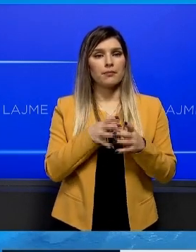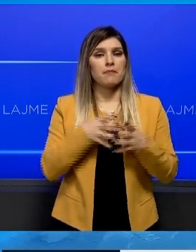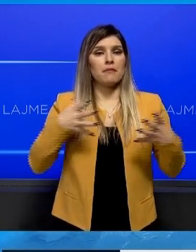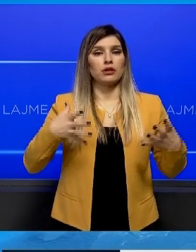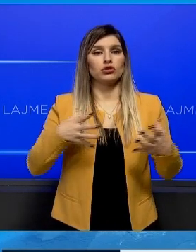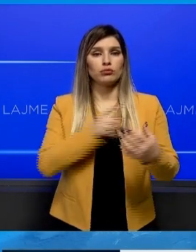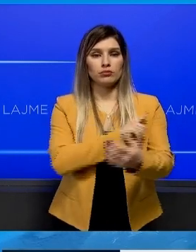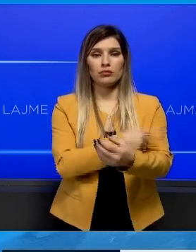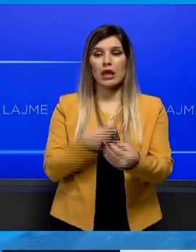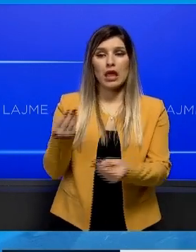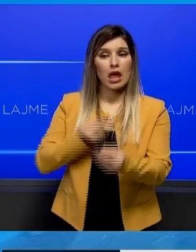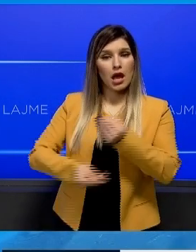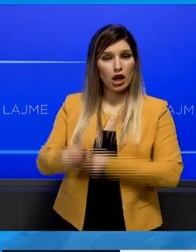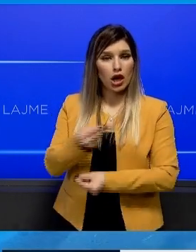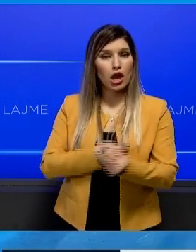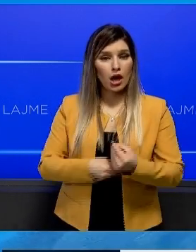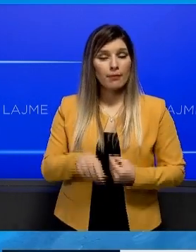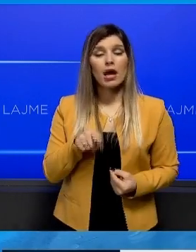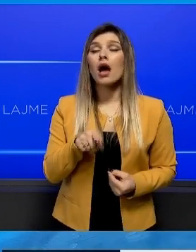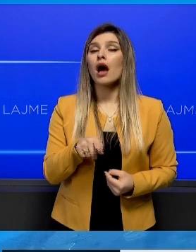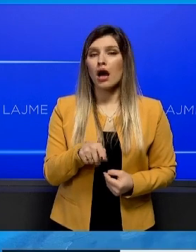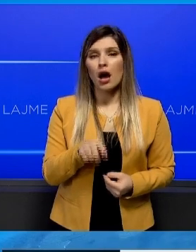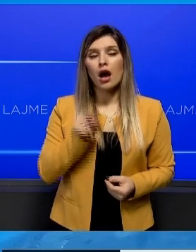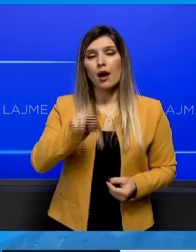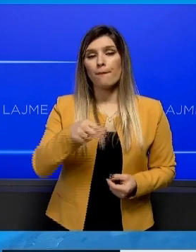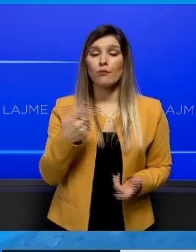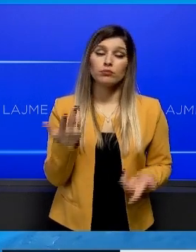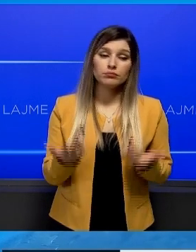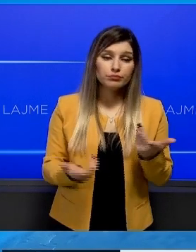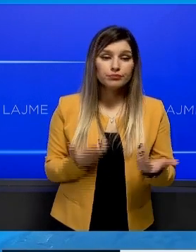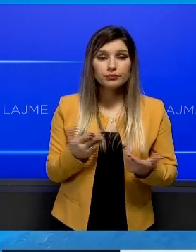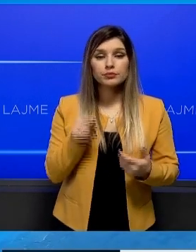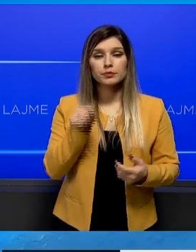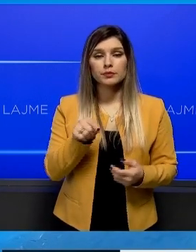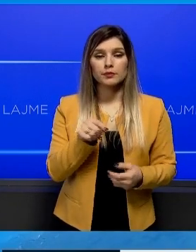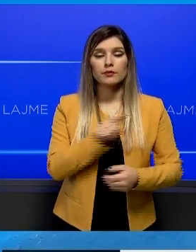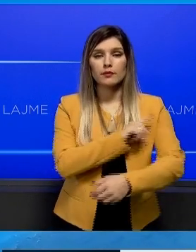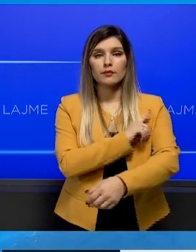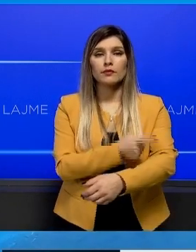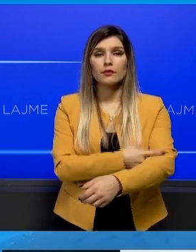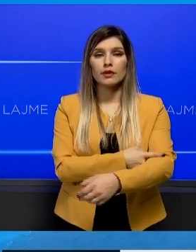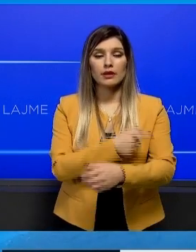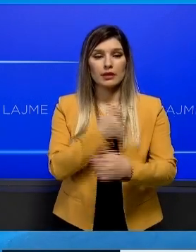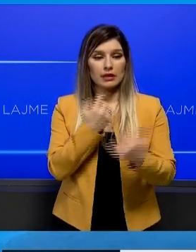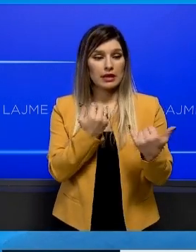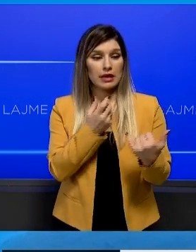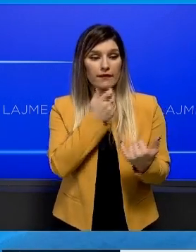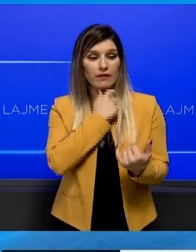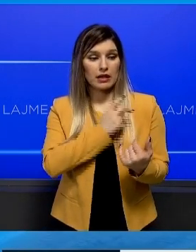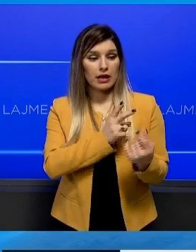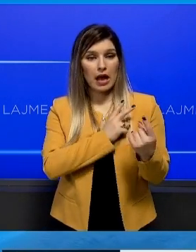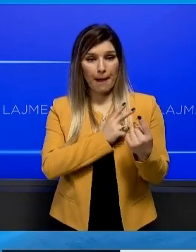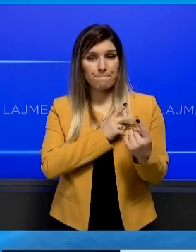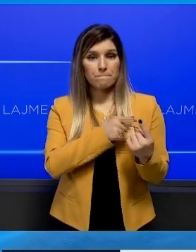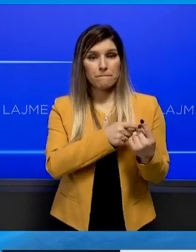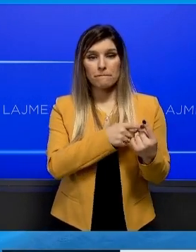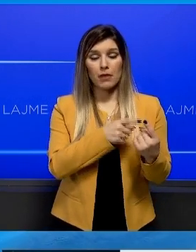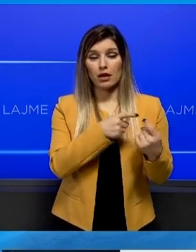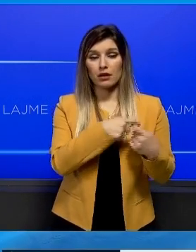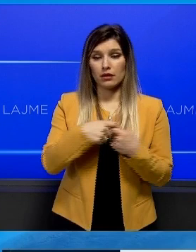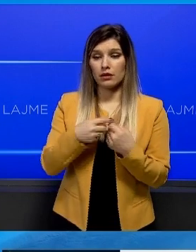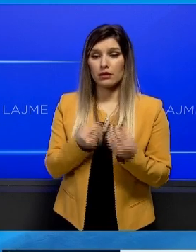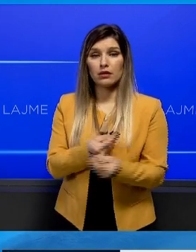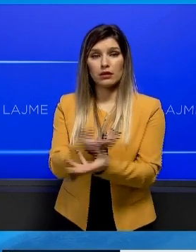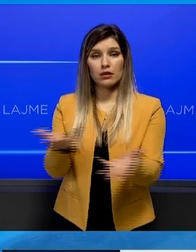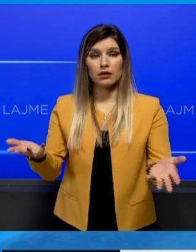ekonomis, atëhere sigurisht që kapacitetet e egzistuse nuk do të me nëfënë kurse si